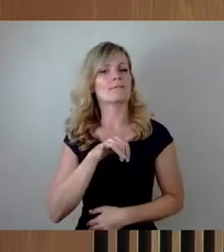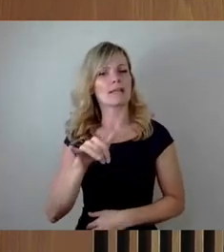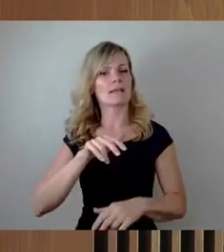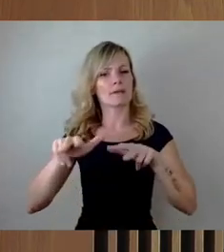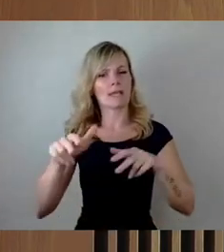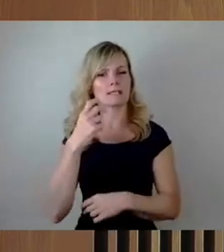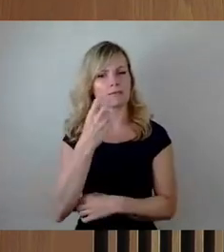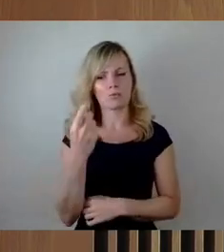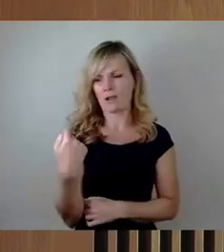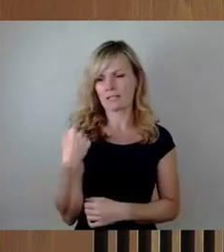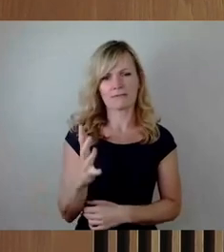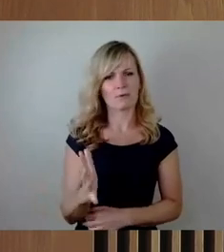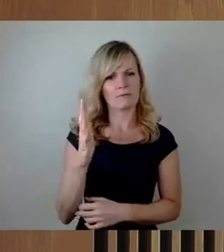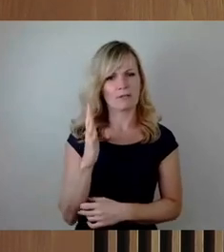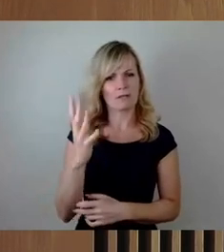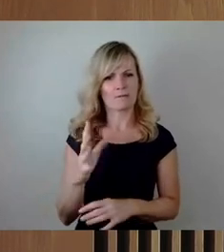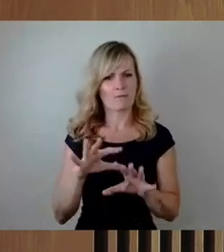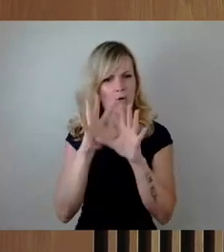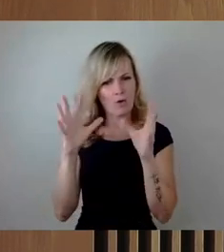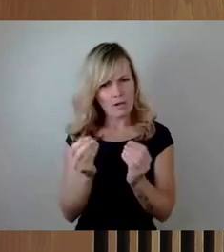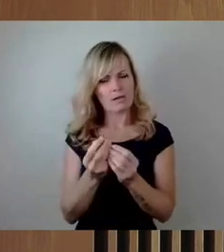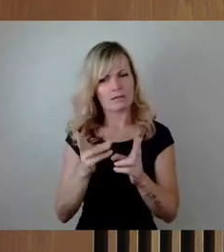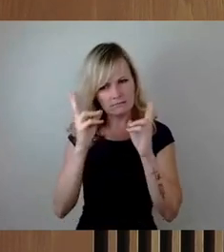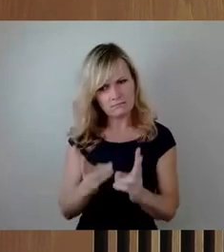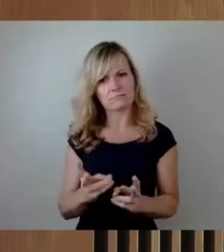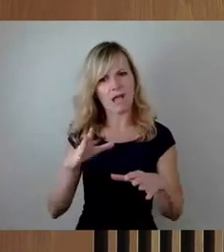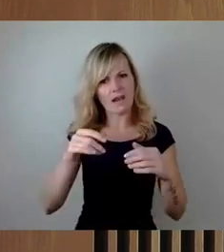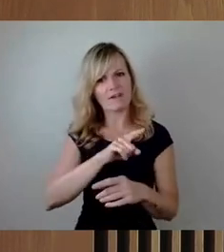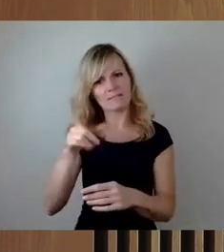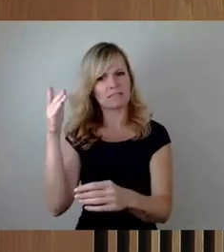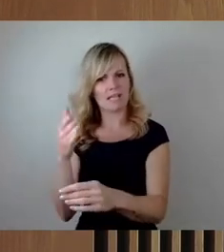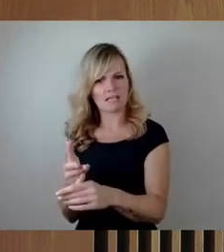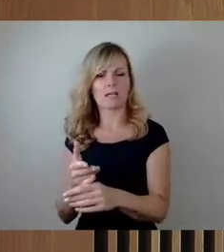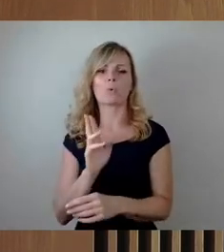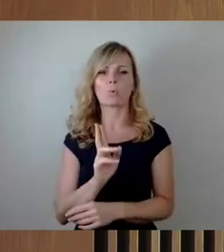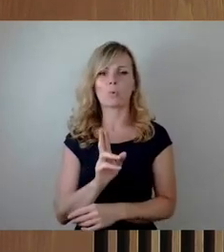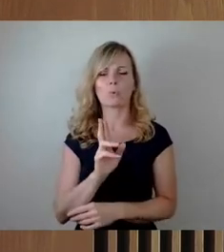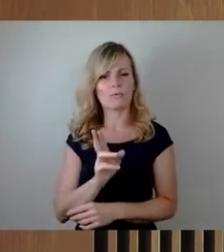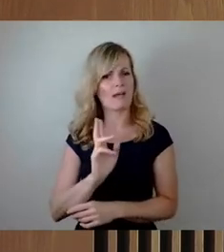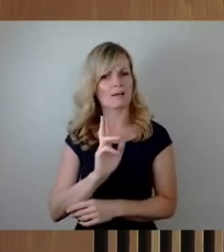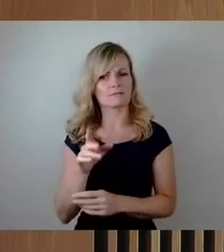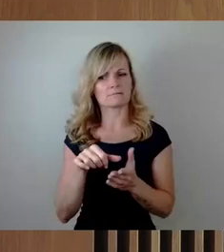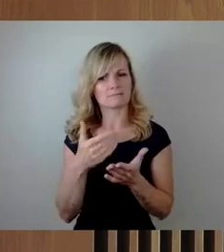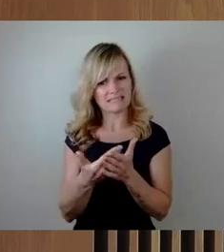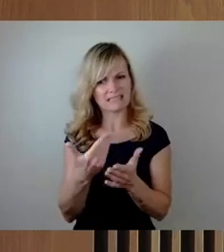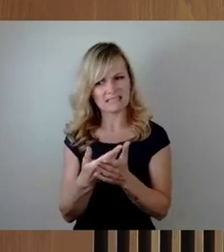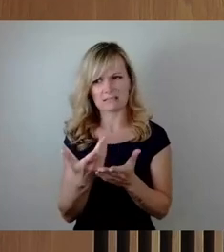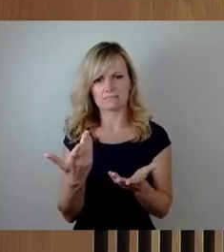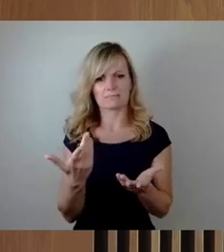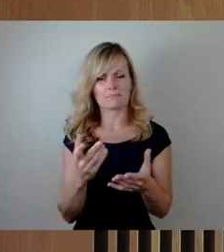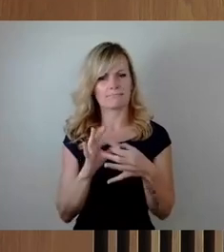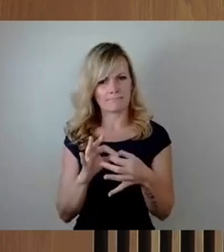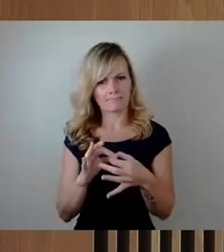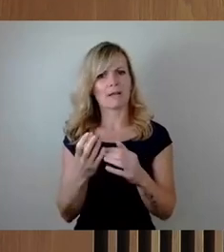fünf Jahren jetzt vollumfänglich stattgefunden haben und aus welchen Haushaltsstellen unter Angabe der Produkt- und